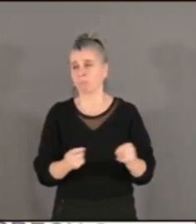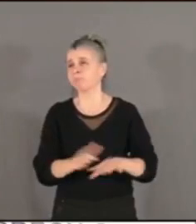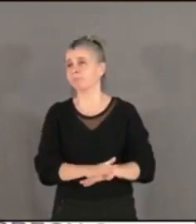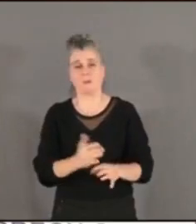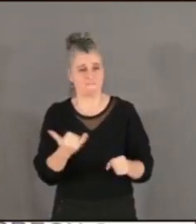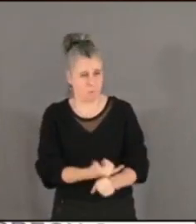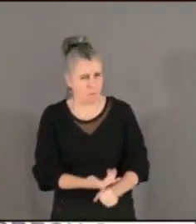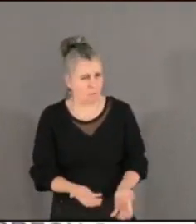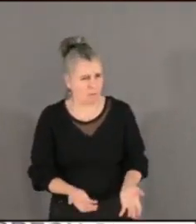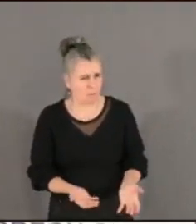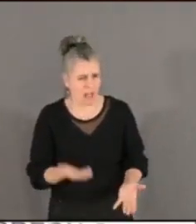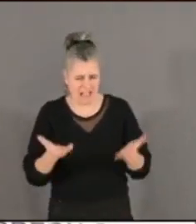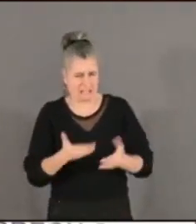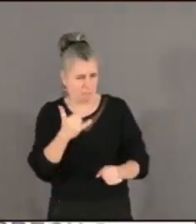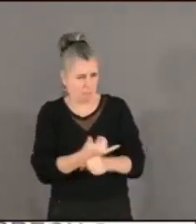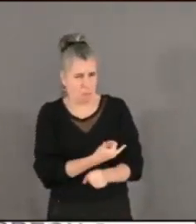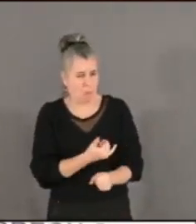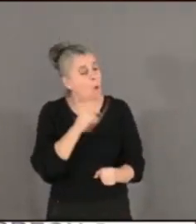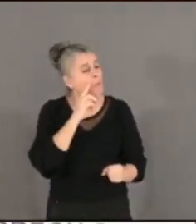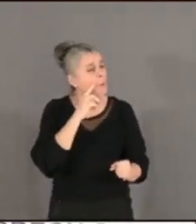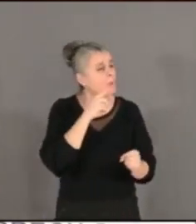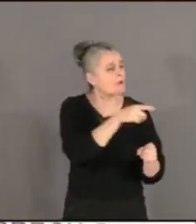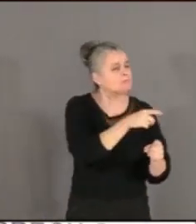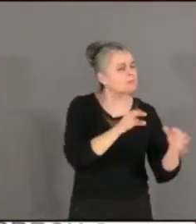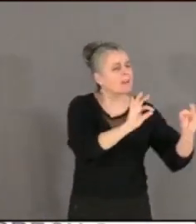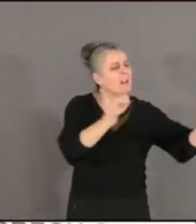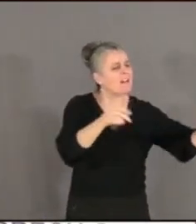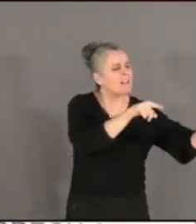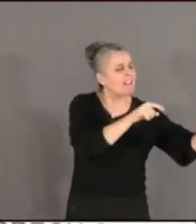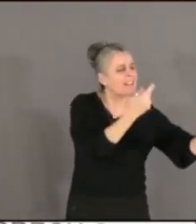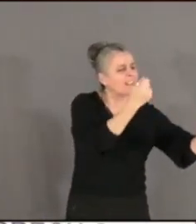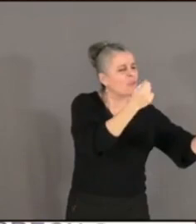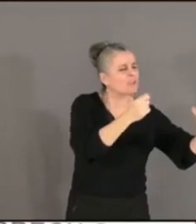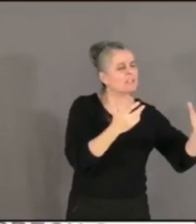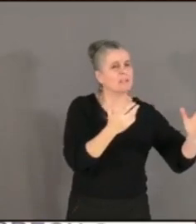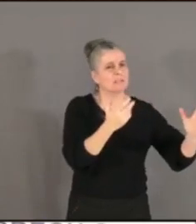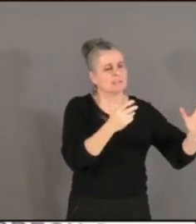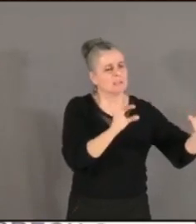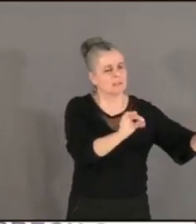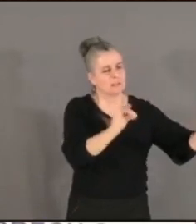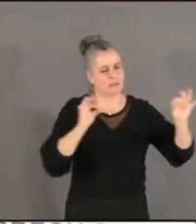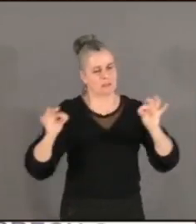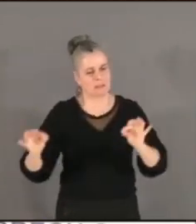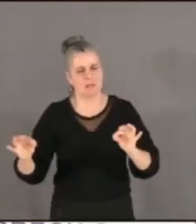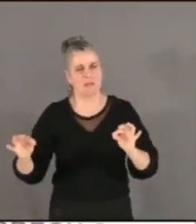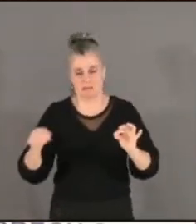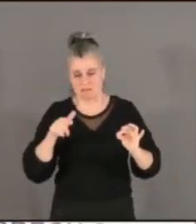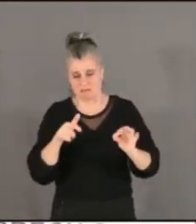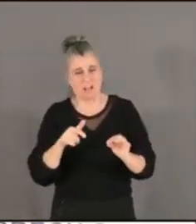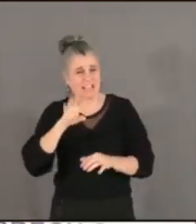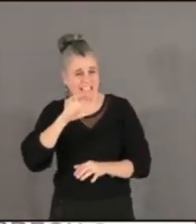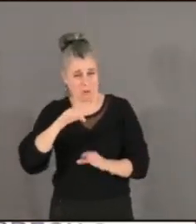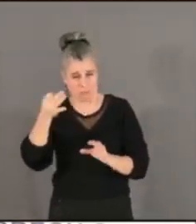Pourquoi avoir contracté une ligne de trésorerie de 3,6 millions d'euros pour en prévoir 50% en moins, alors que la municipalité